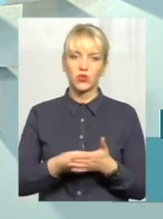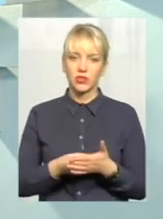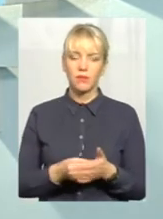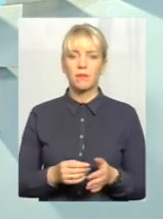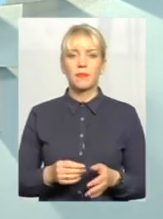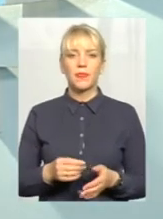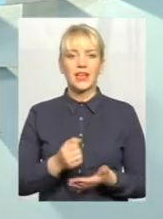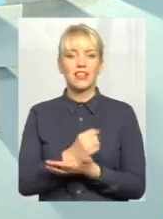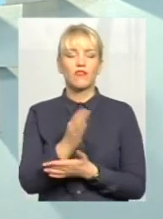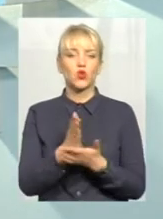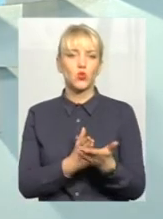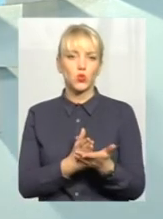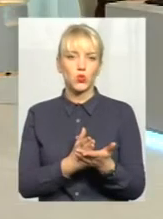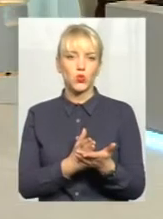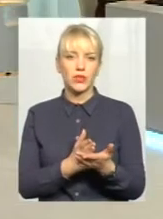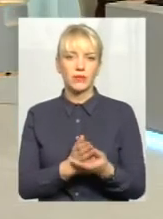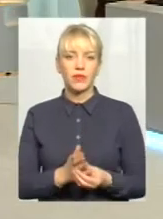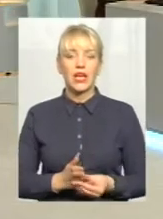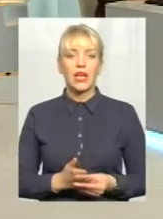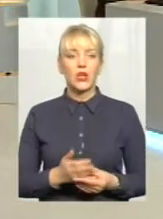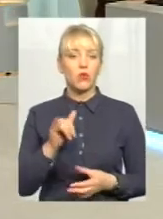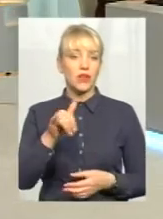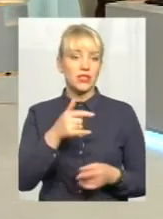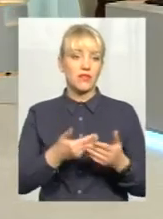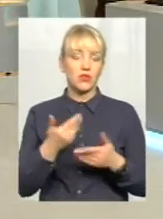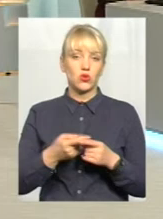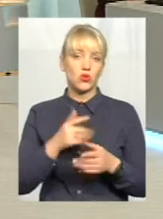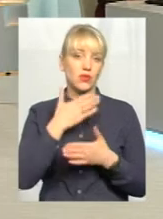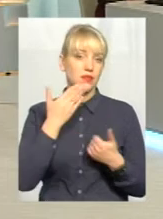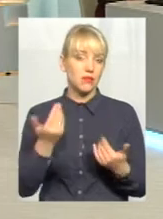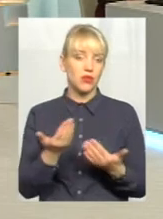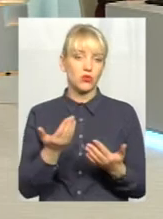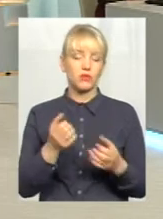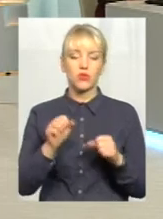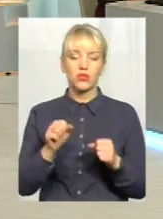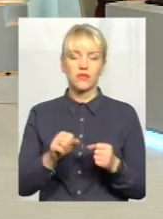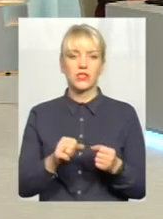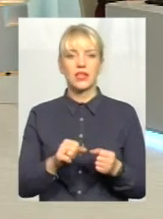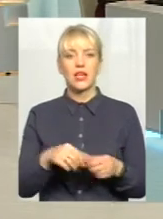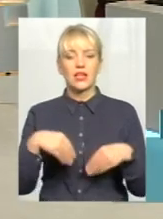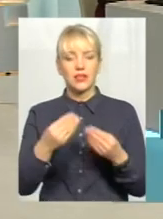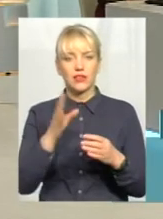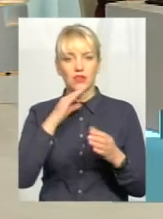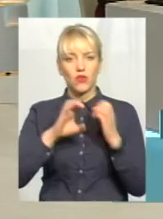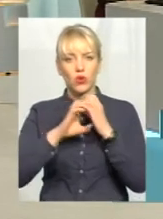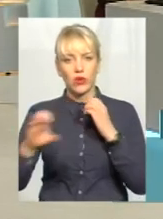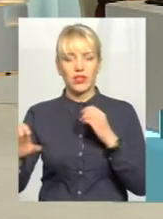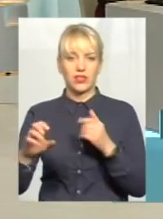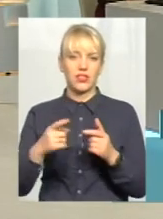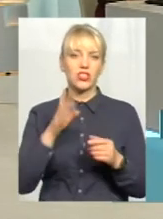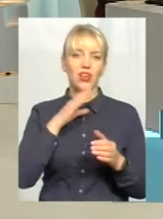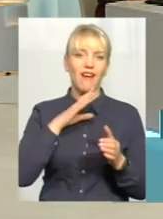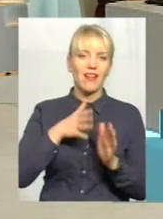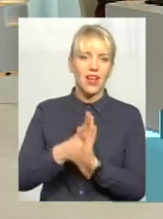інфраструктурі, і вас від цього немає можливості прокласти якусь нову каналізацію чи водогін. Це ваші кошти. Тому,